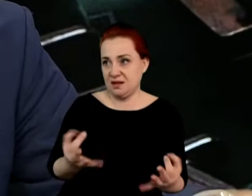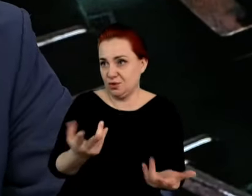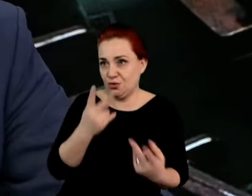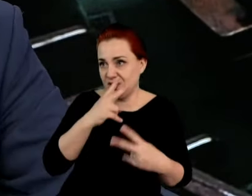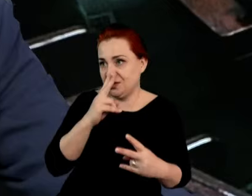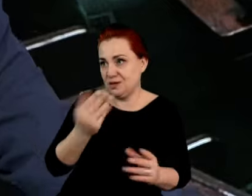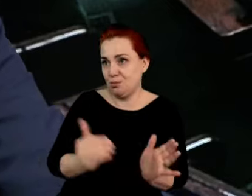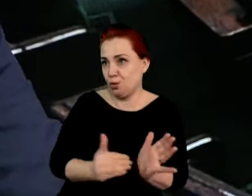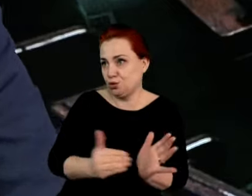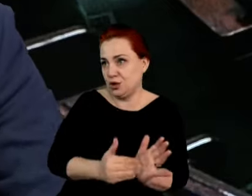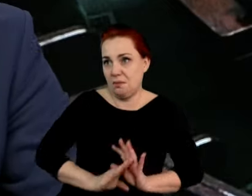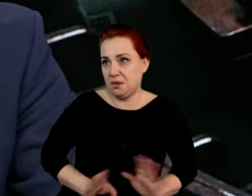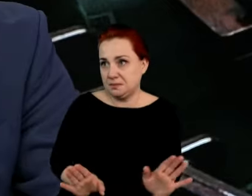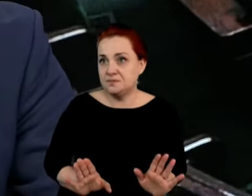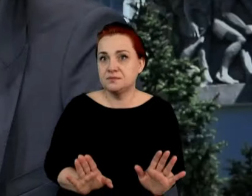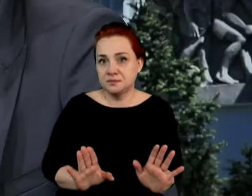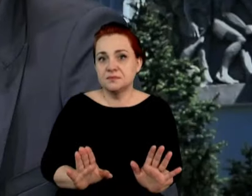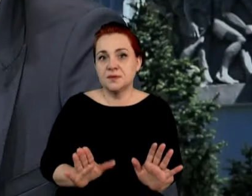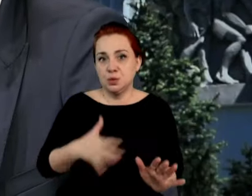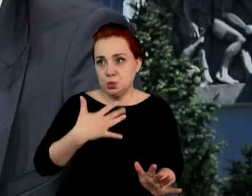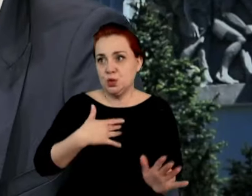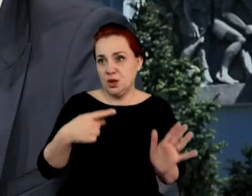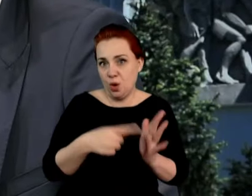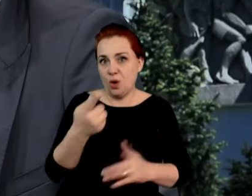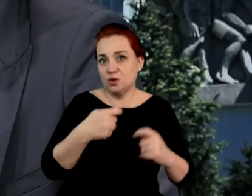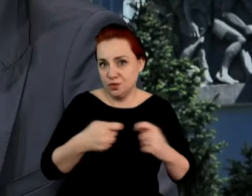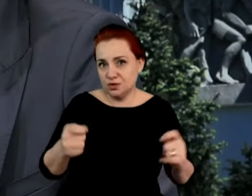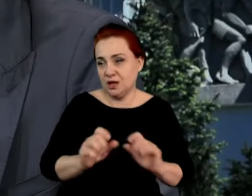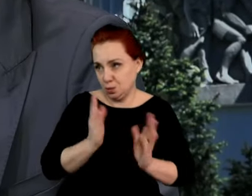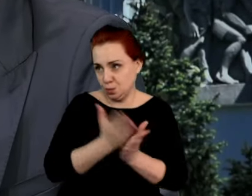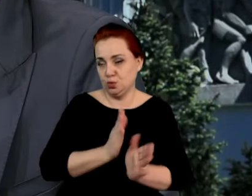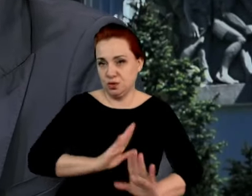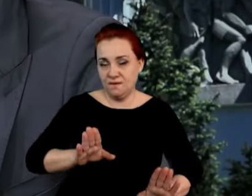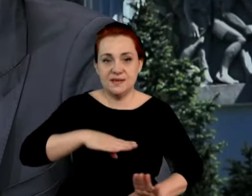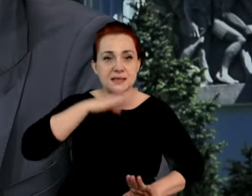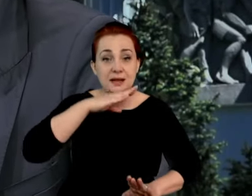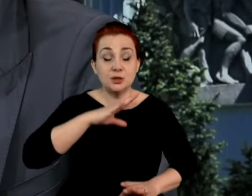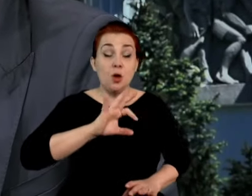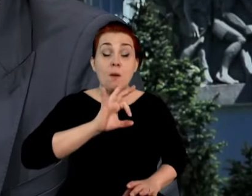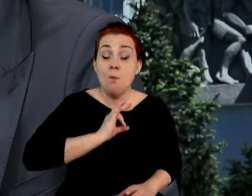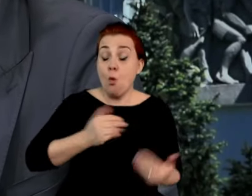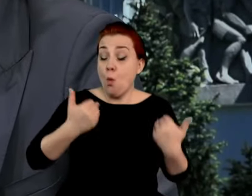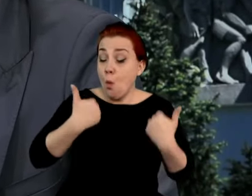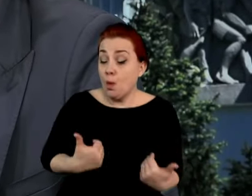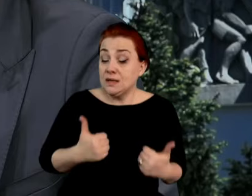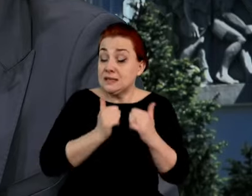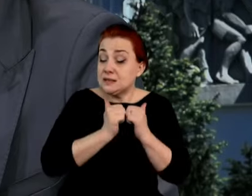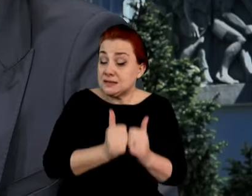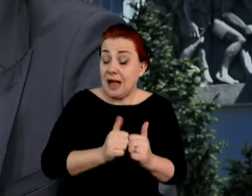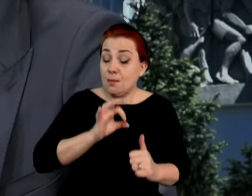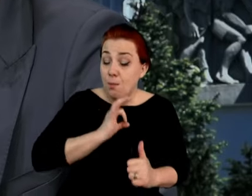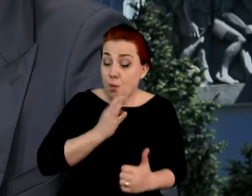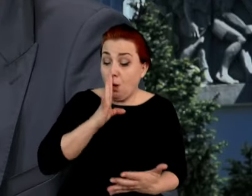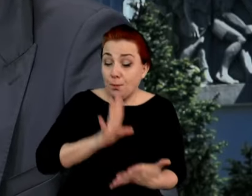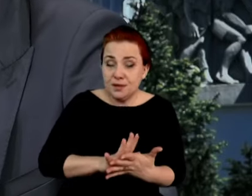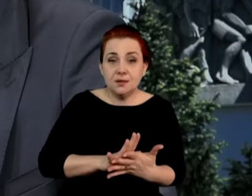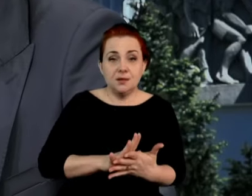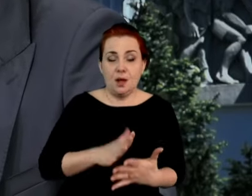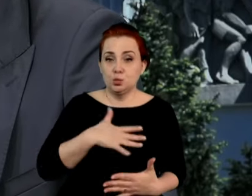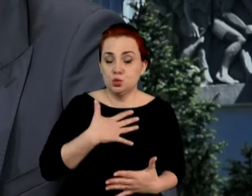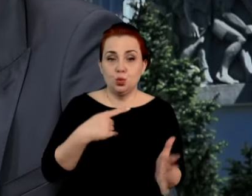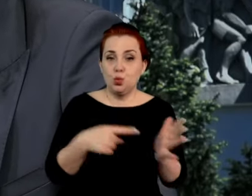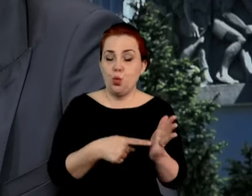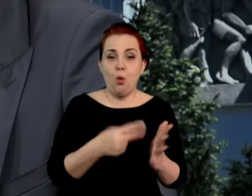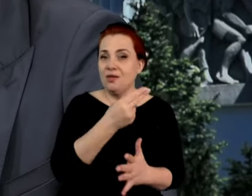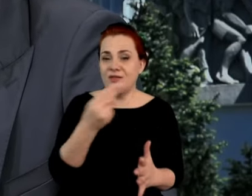potrzeby. Udaje mi się, te rozwiązania, które są... Ja mówię o swoim osobistym zdaniu w tym zakresie. Uważam, że tego tematu w ogóle nie